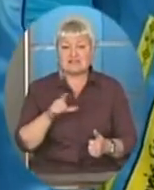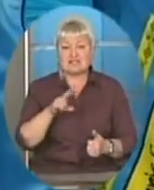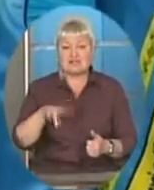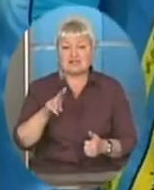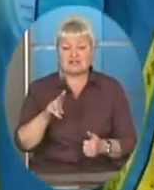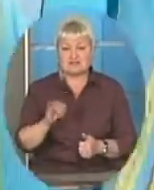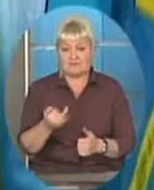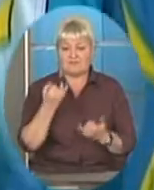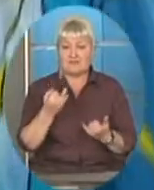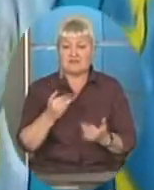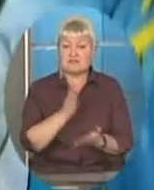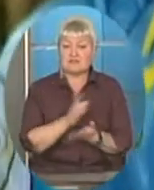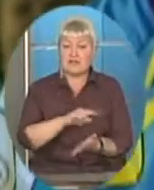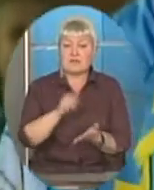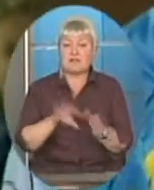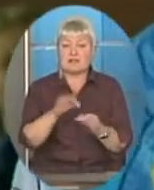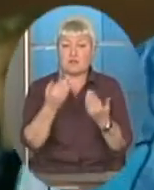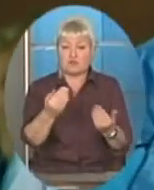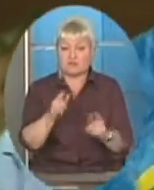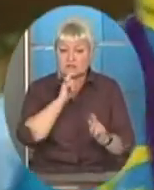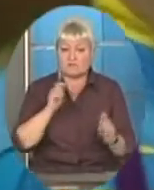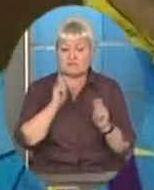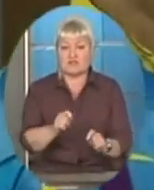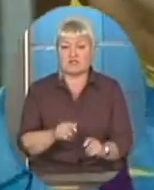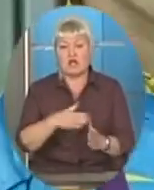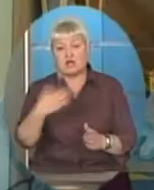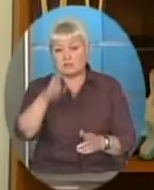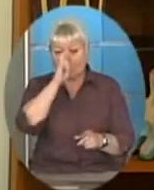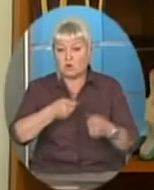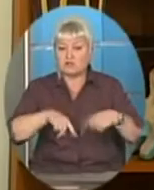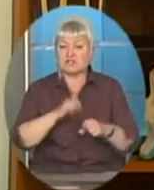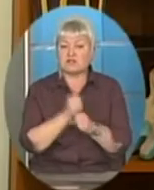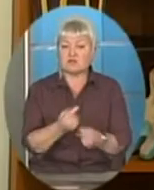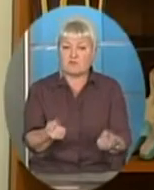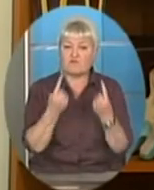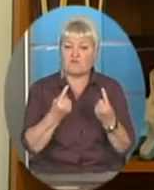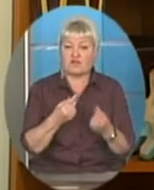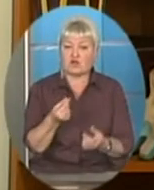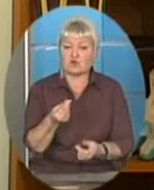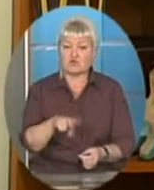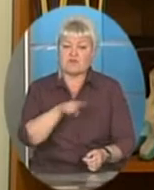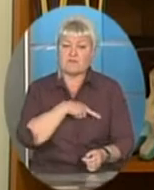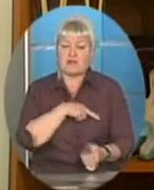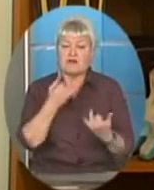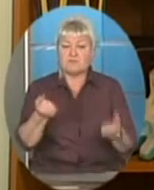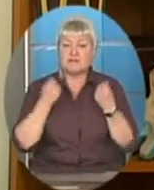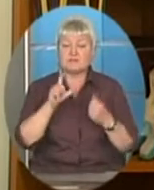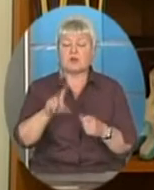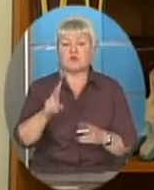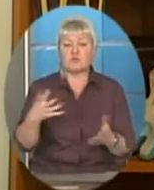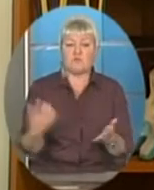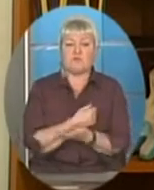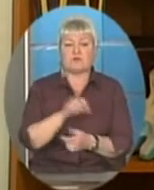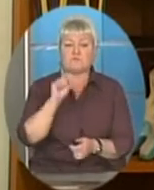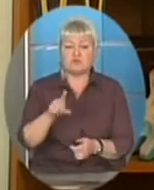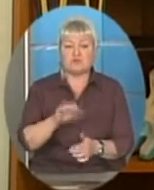про їхнє відзначення. Хочу тільки зауважити, що з боку держави буде зроблено дуже великі грошові премії для спортсменів, хто виборов золоті, срібні і